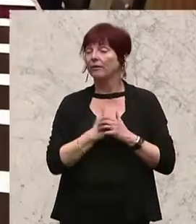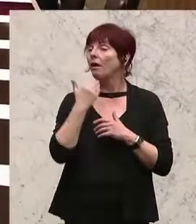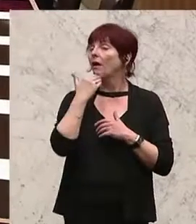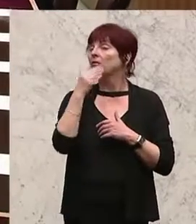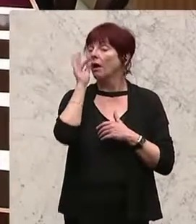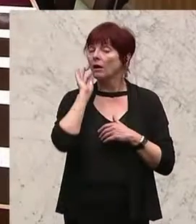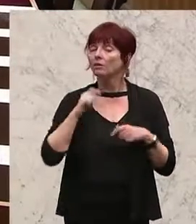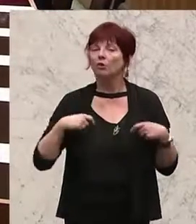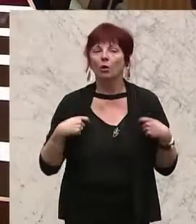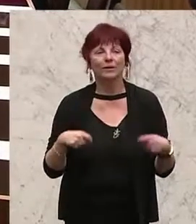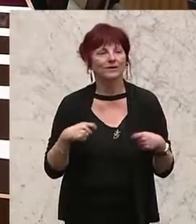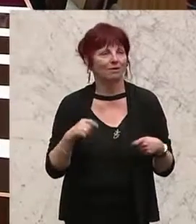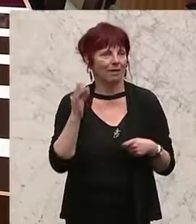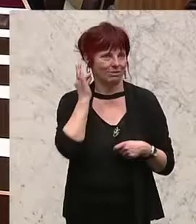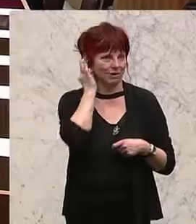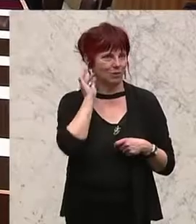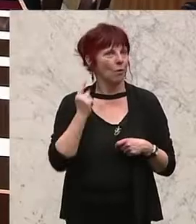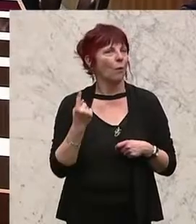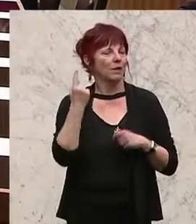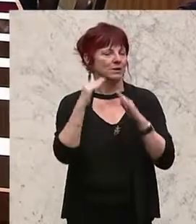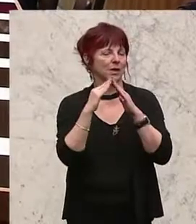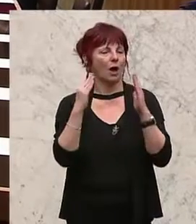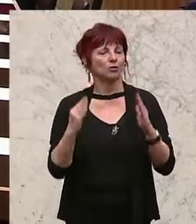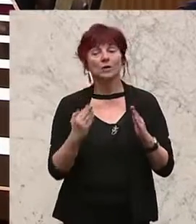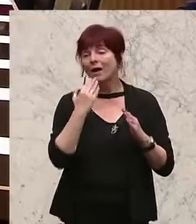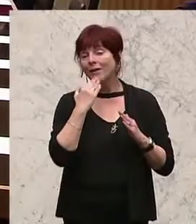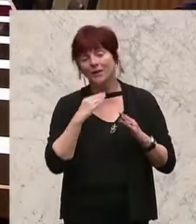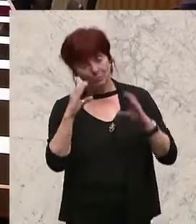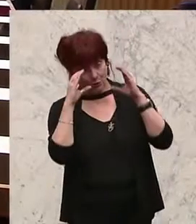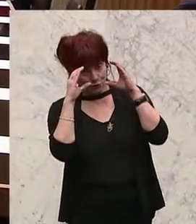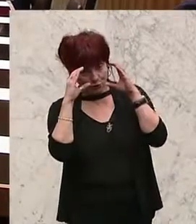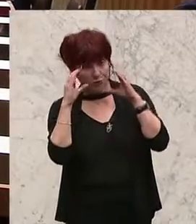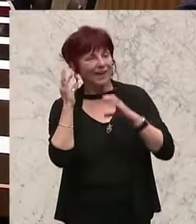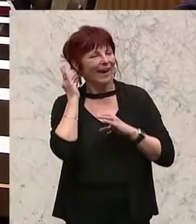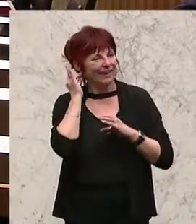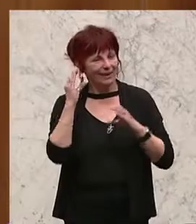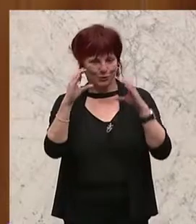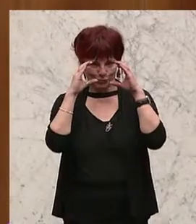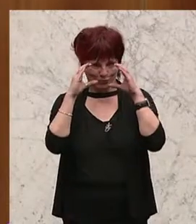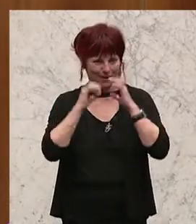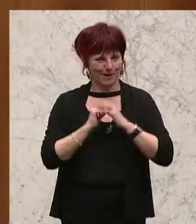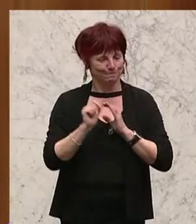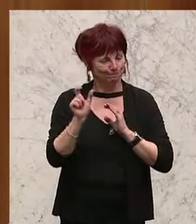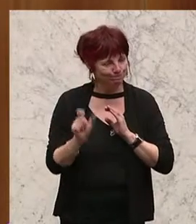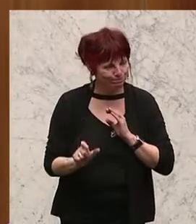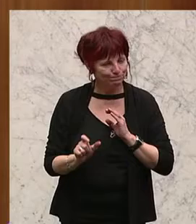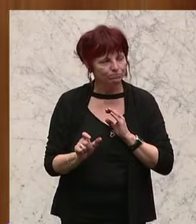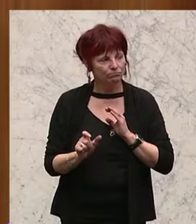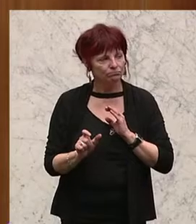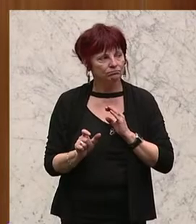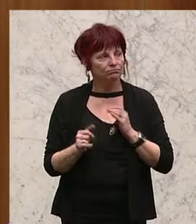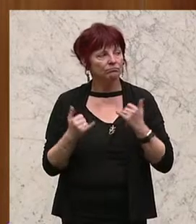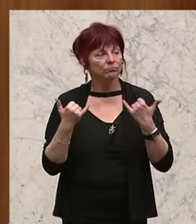Präsidentin, hohes Haus, liebe Zuseherinnen und Zuseher. Heute